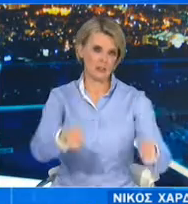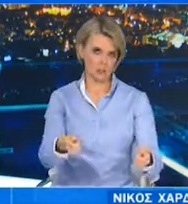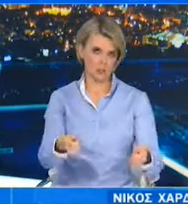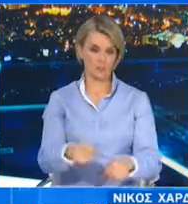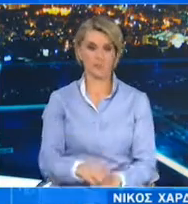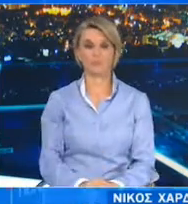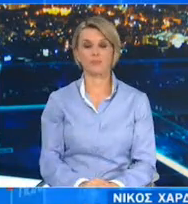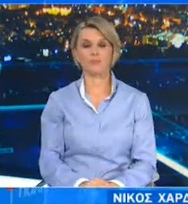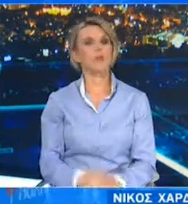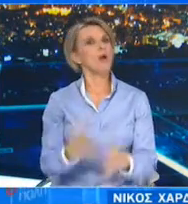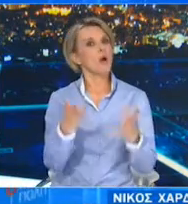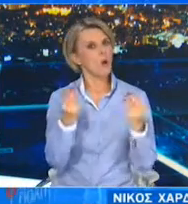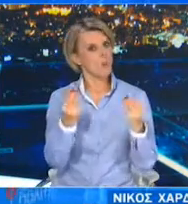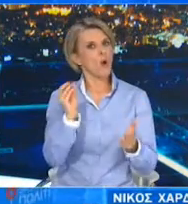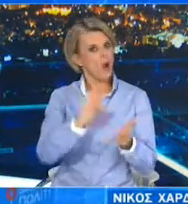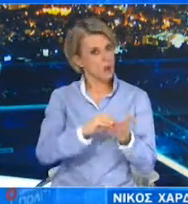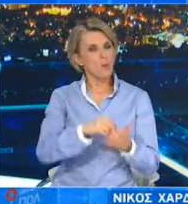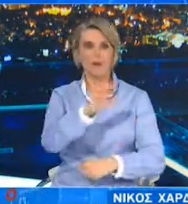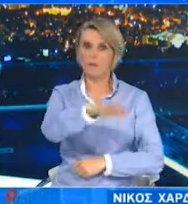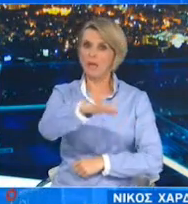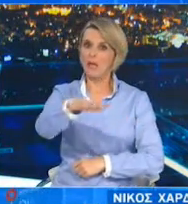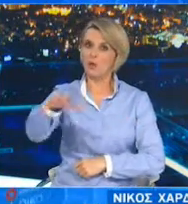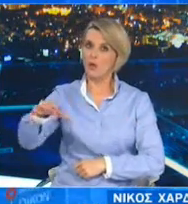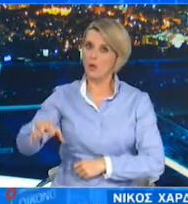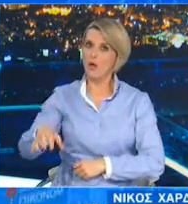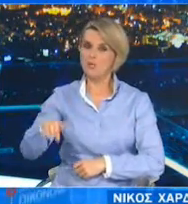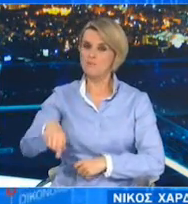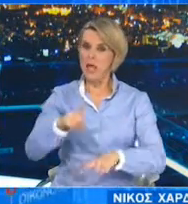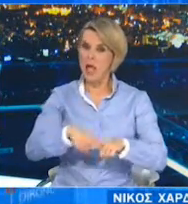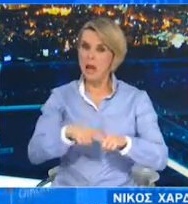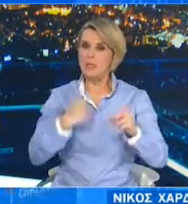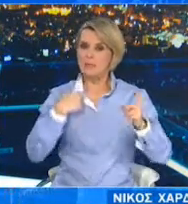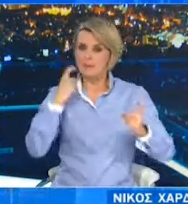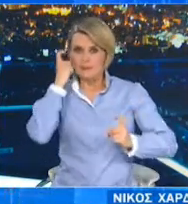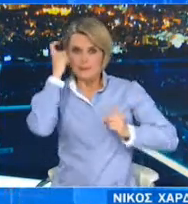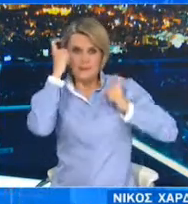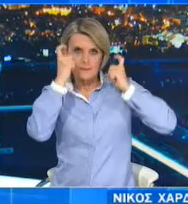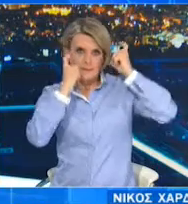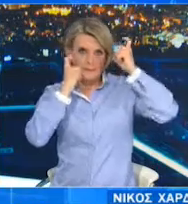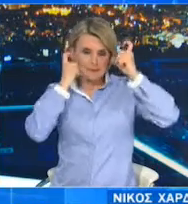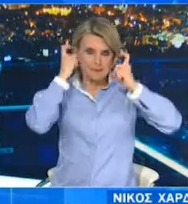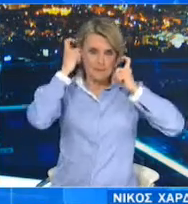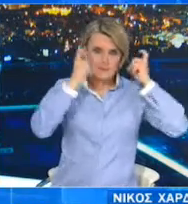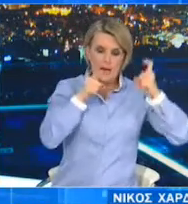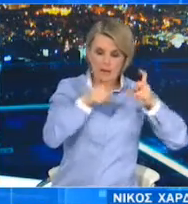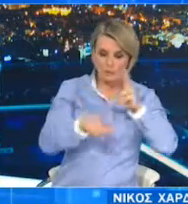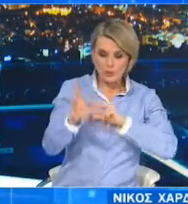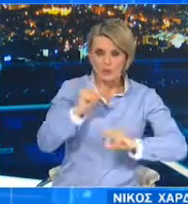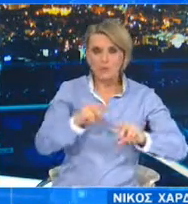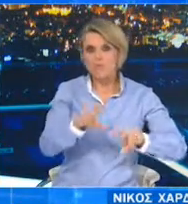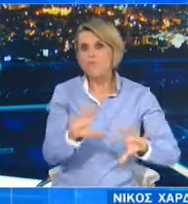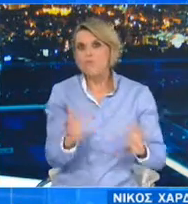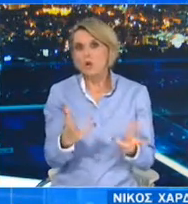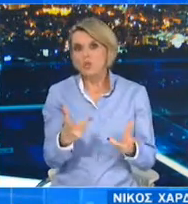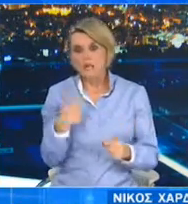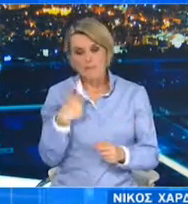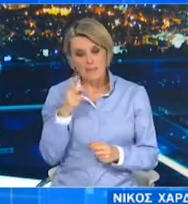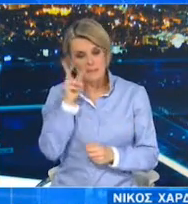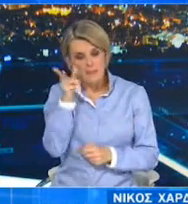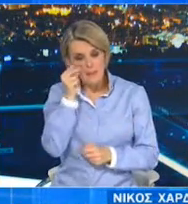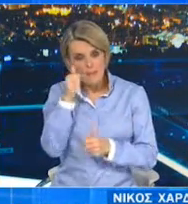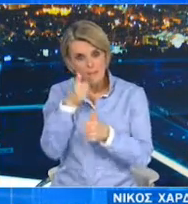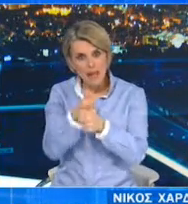...περιοχές και θέλω να σταθώ σε αυτό που μας προβληματίζουν και βρίσκονται στο επίκεντρο της επιδημιολογικής μας παρατήρησης και